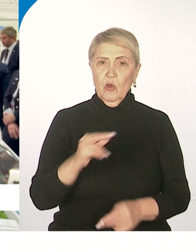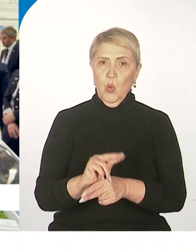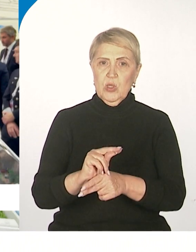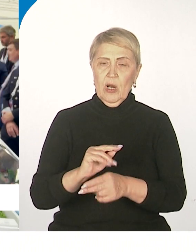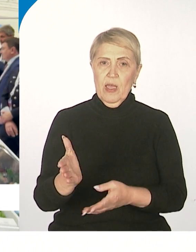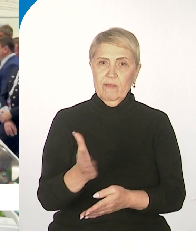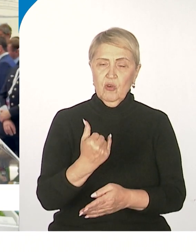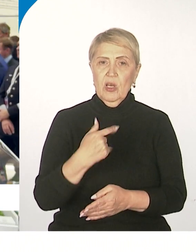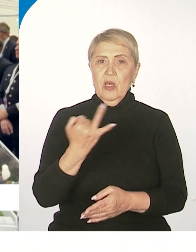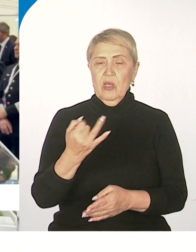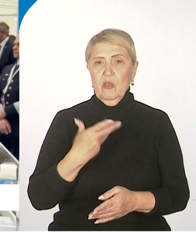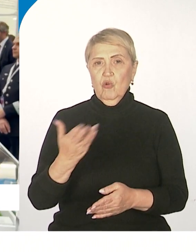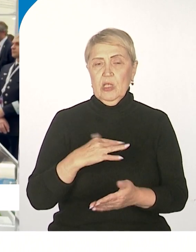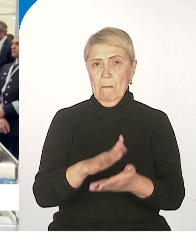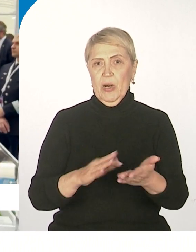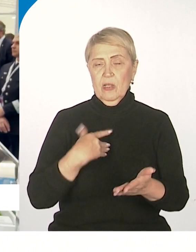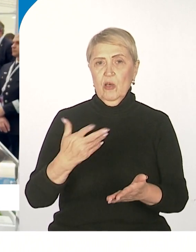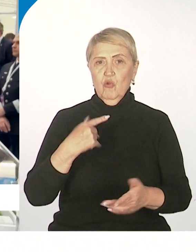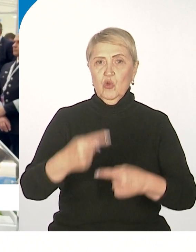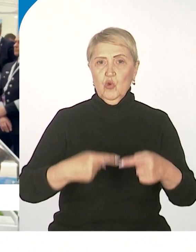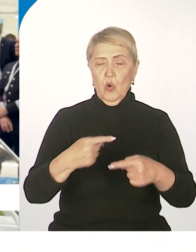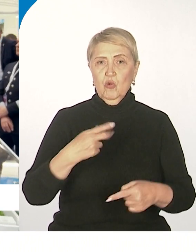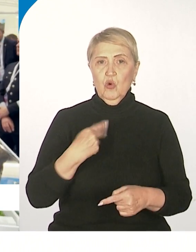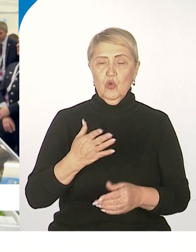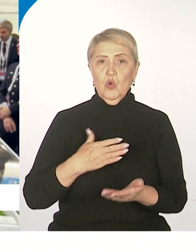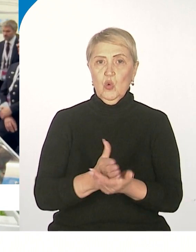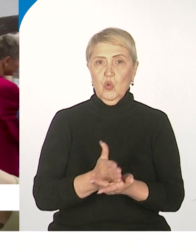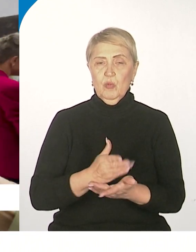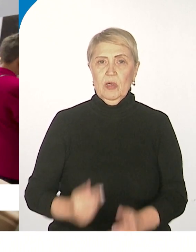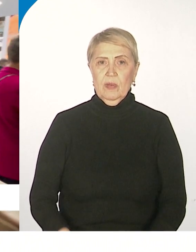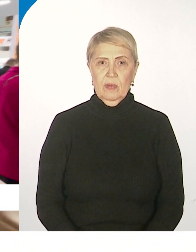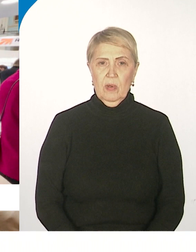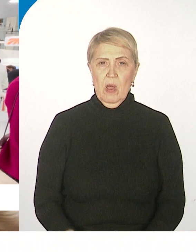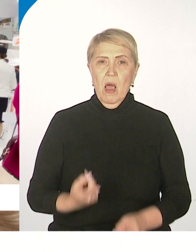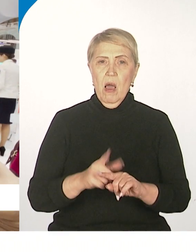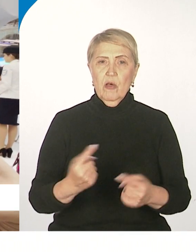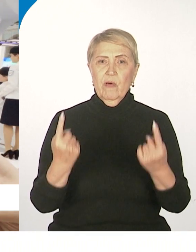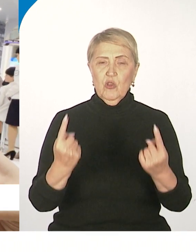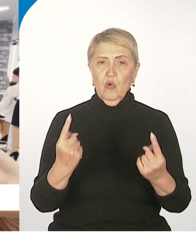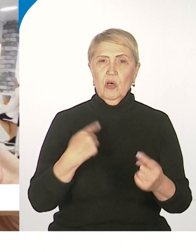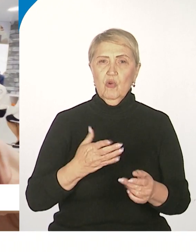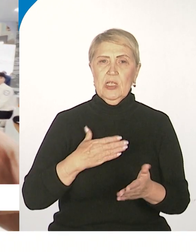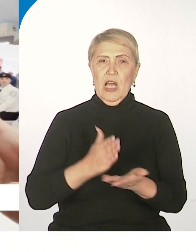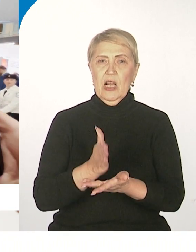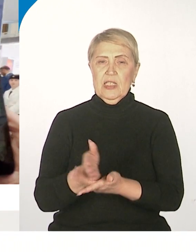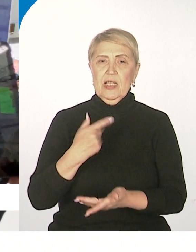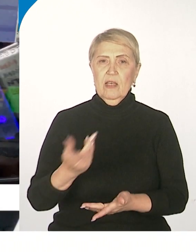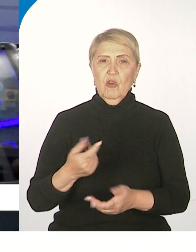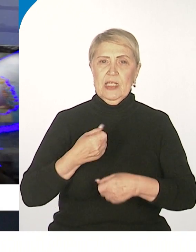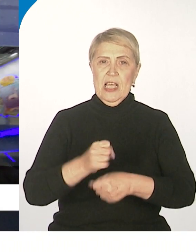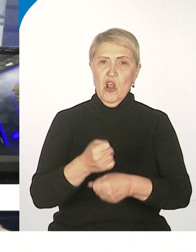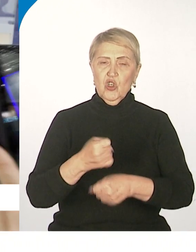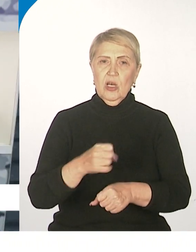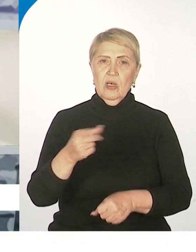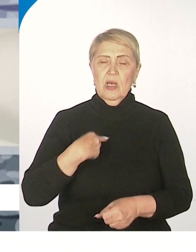образом, значительно продляя срок службы, ну, непосредственно самих рельс. Это высокоскоростная рельсошлифовальная тележка с